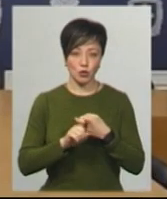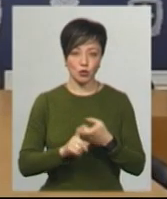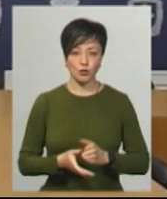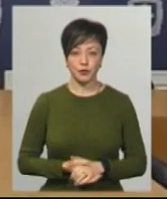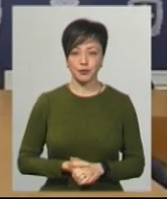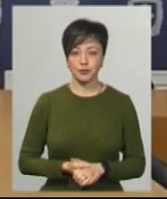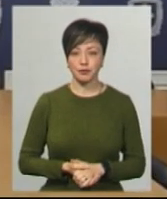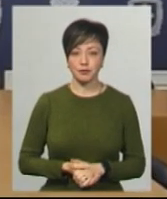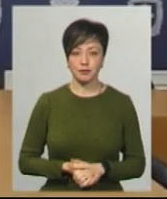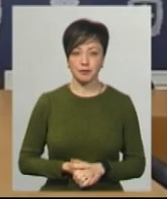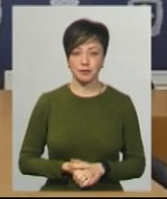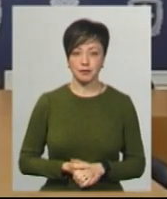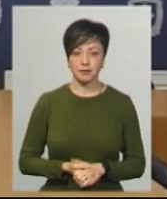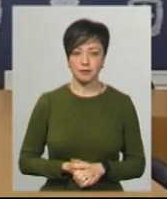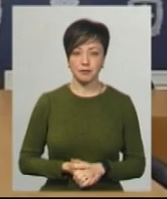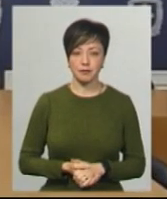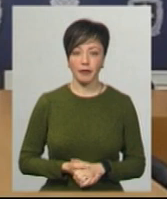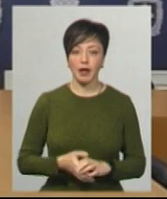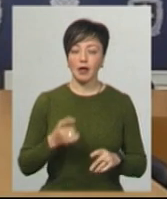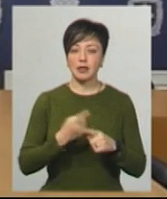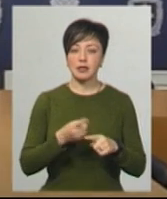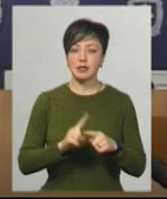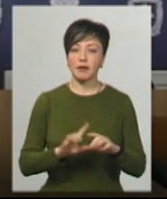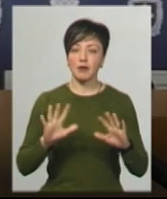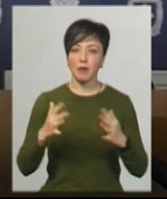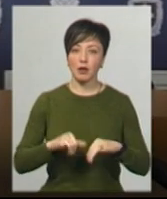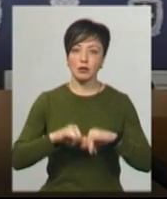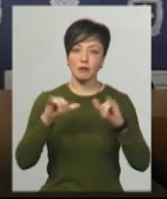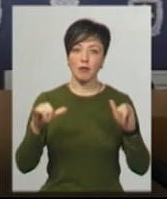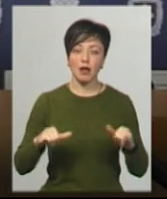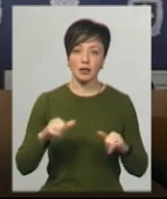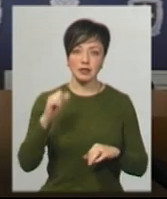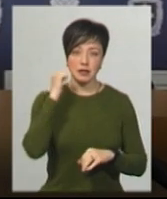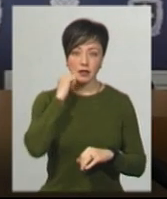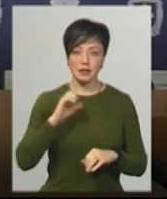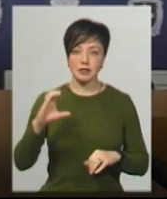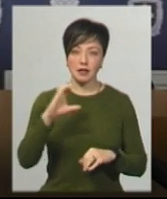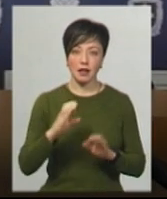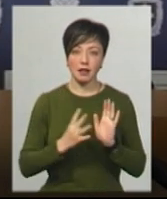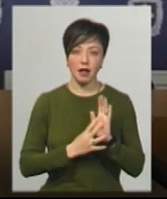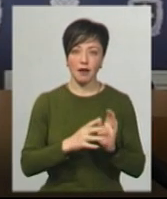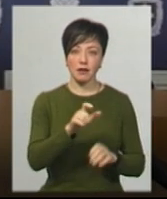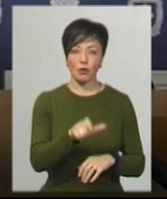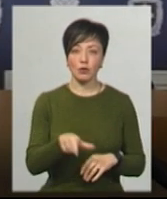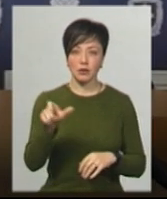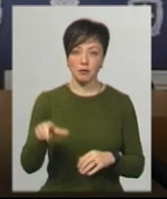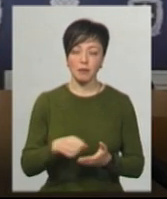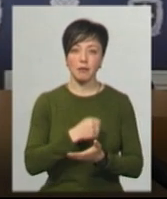випадок спалаху по Старій Синяві, який у нас виник. Тобто це 9 осіб, які